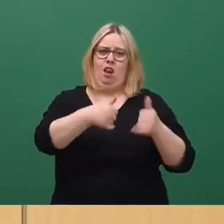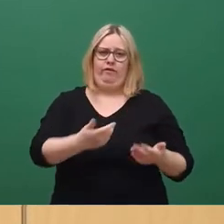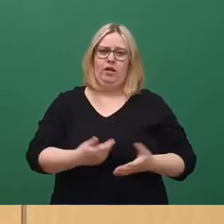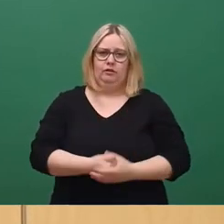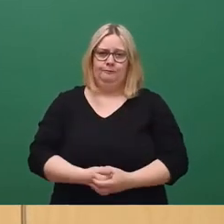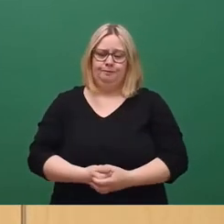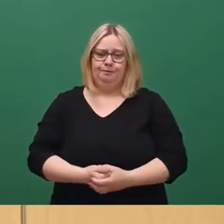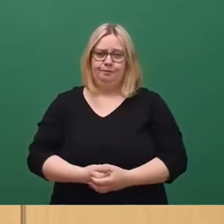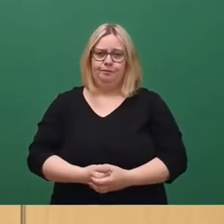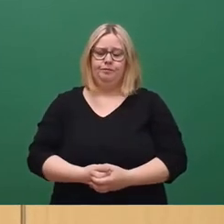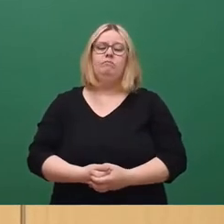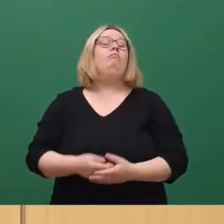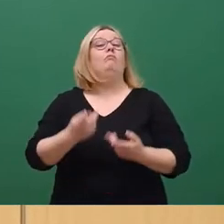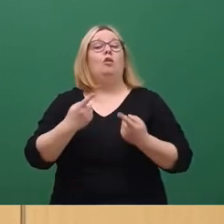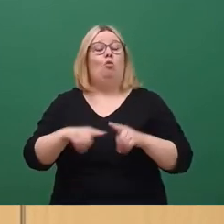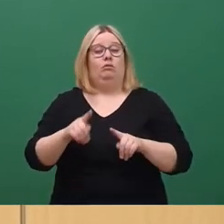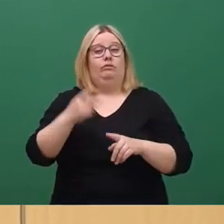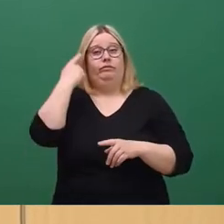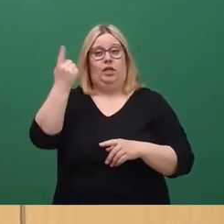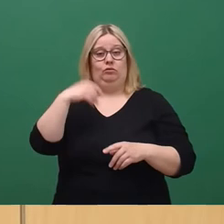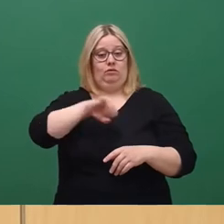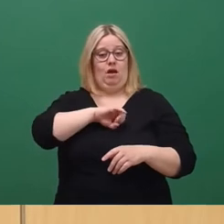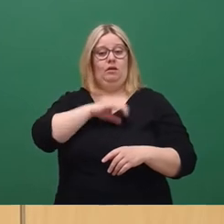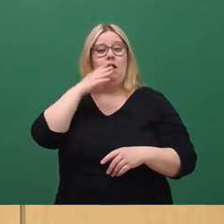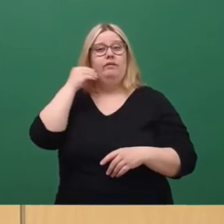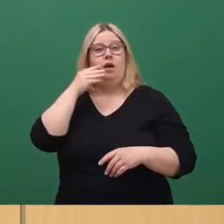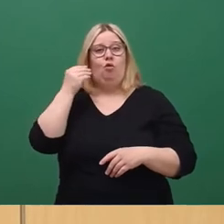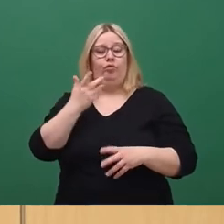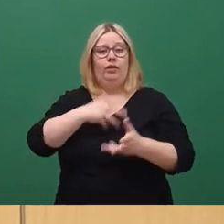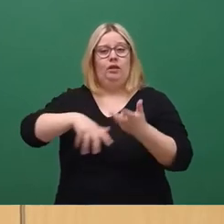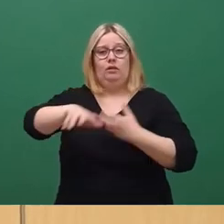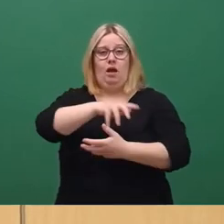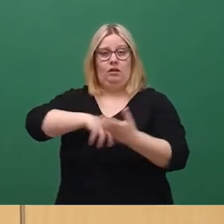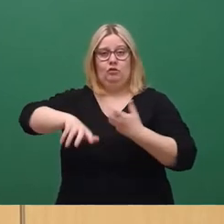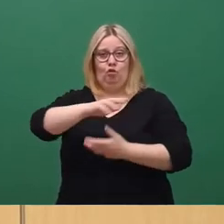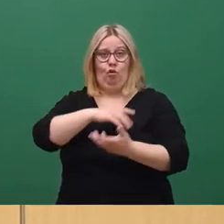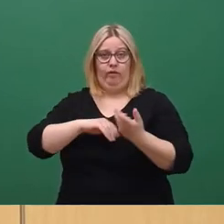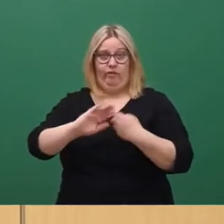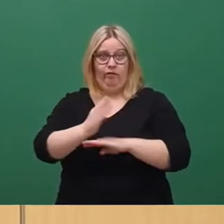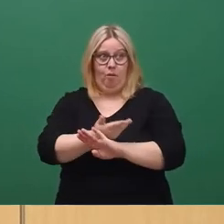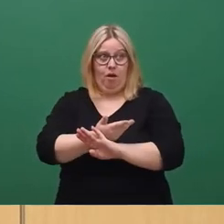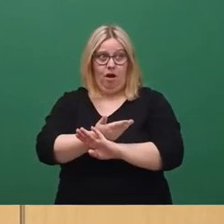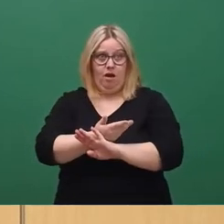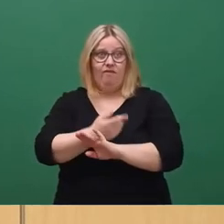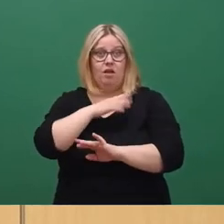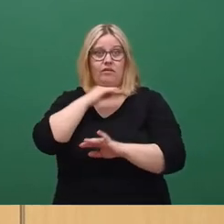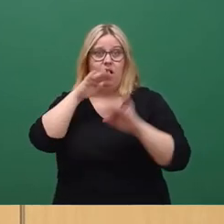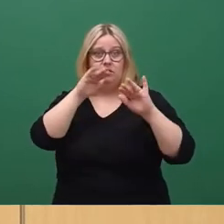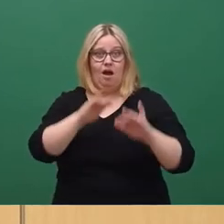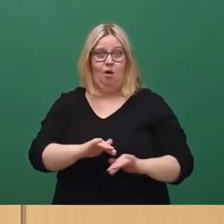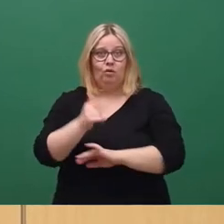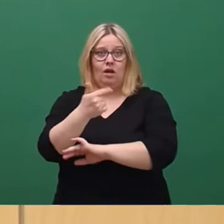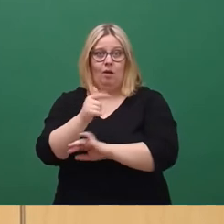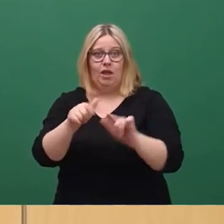Zum anderen wissen wir aus eigener Erfahrung, dass die Katastrophe längst noch nicht vorbei ist, wenn die Kamerateams schon